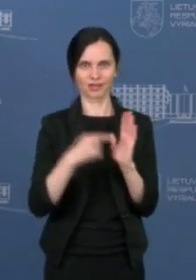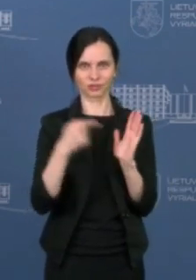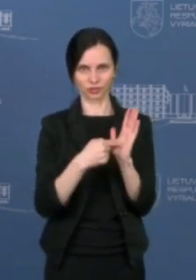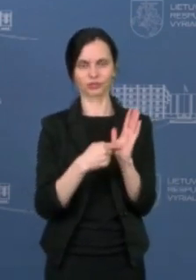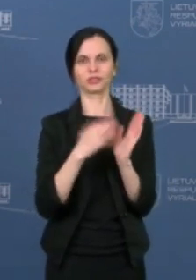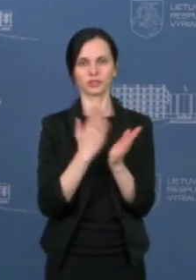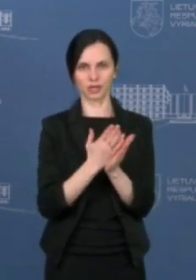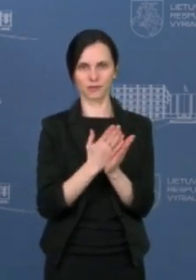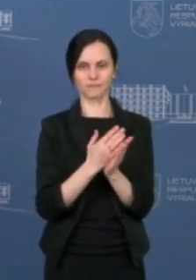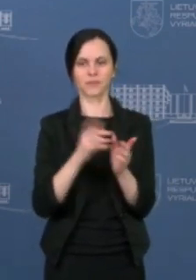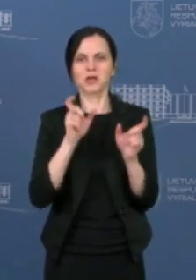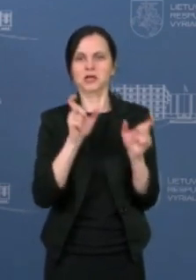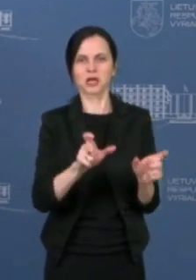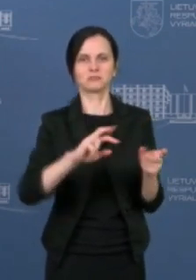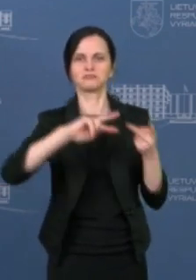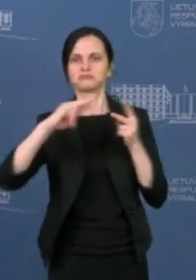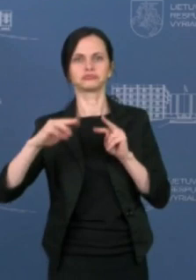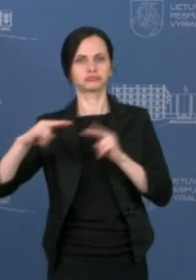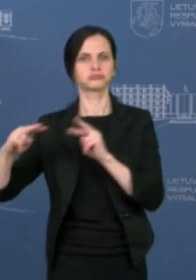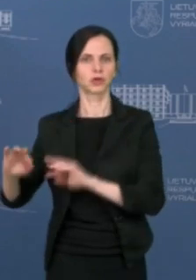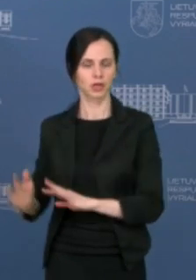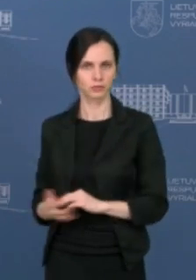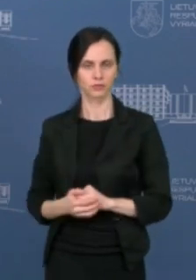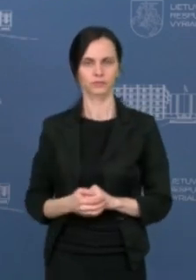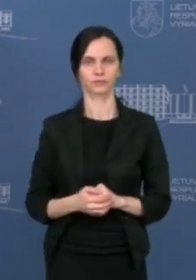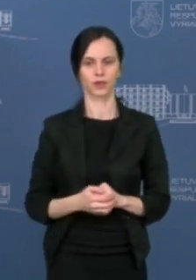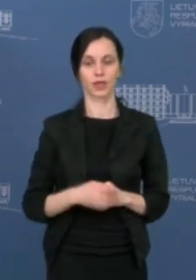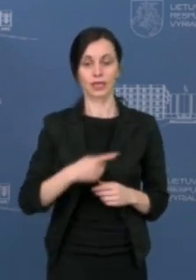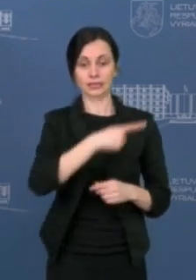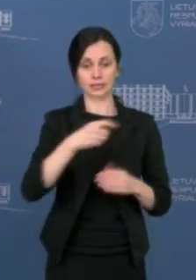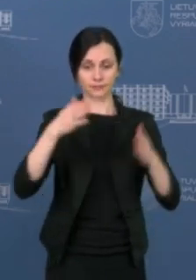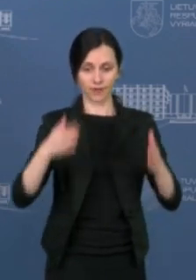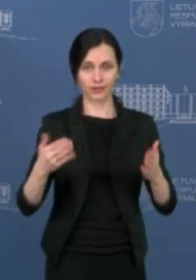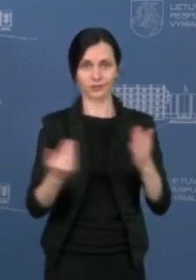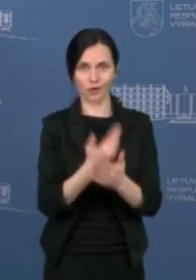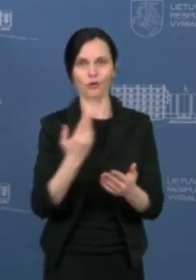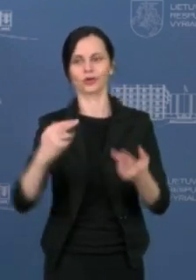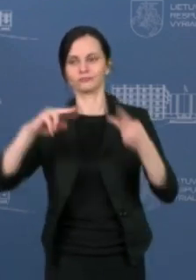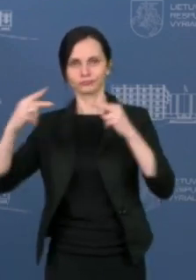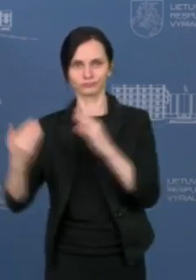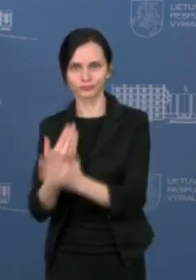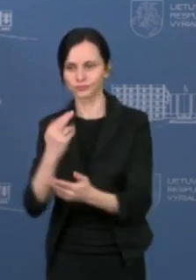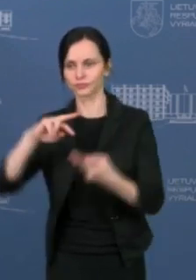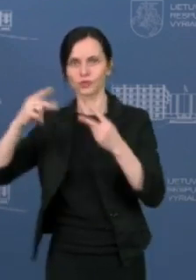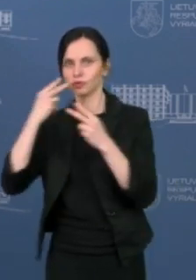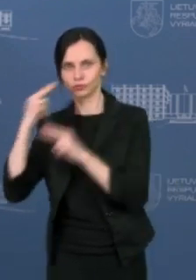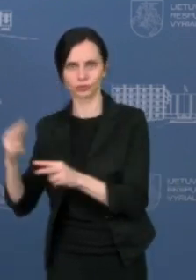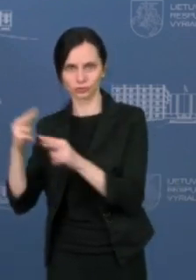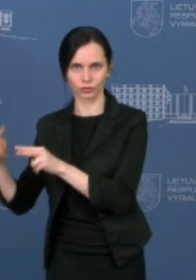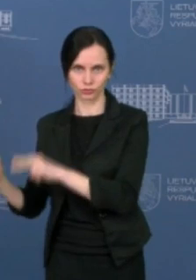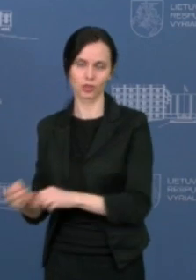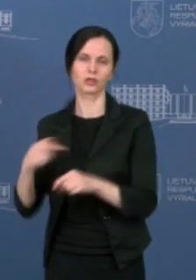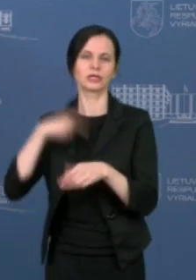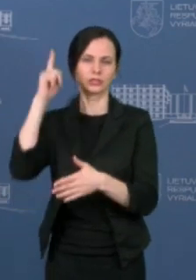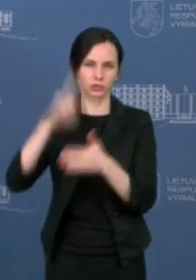karantino reguliavimas. Ir mes kiekvieną savaitę jį peržiūrinėsime. Tikimės, kad ir daugiau etapų